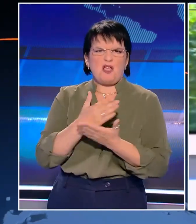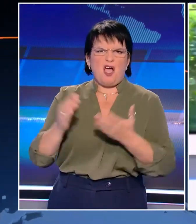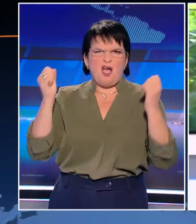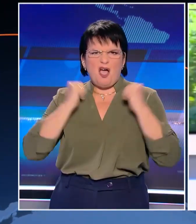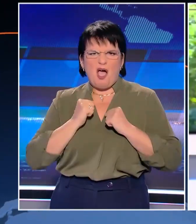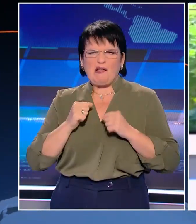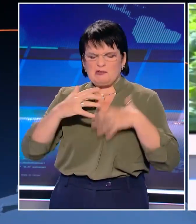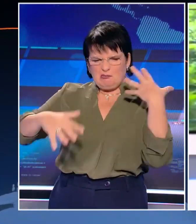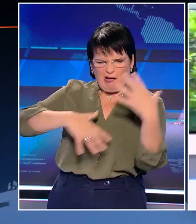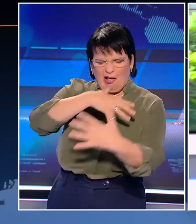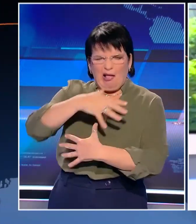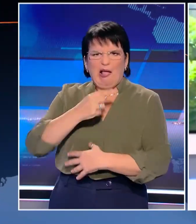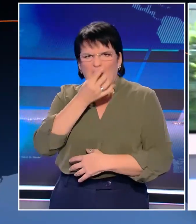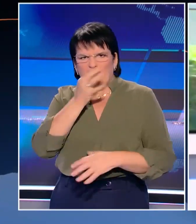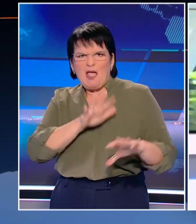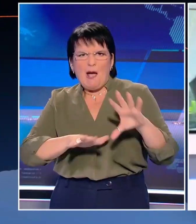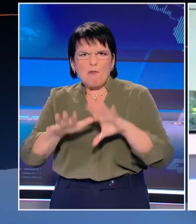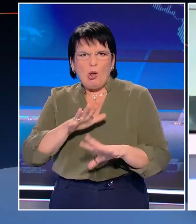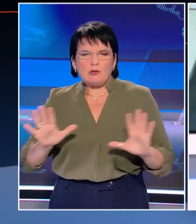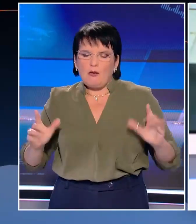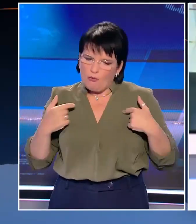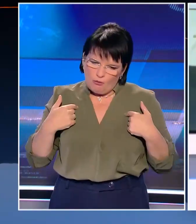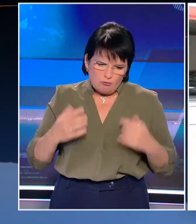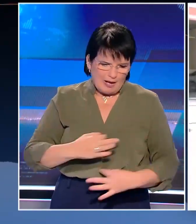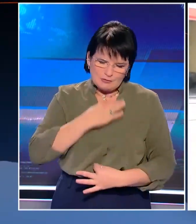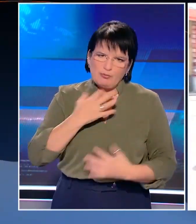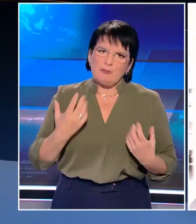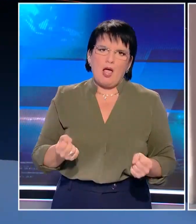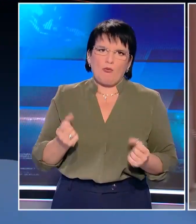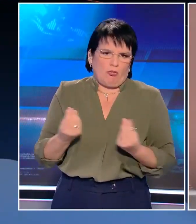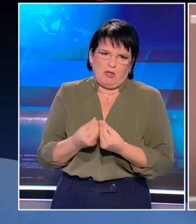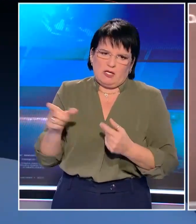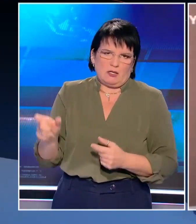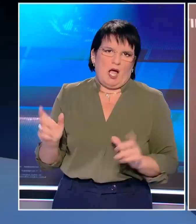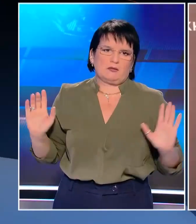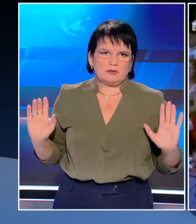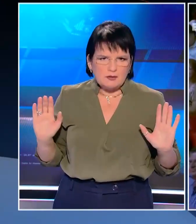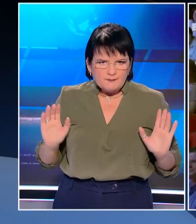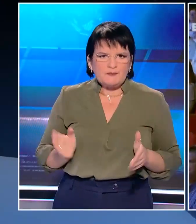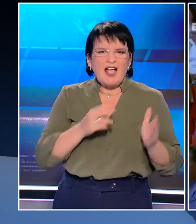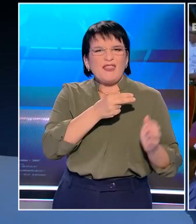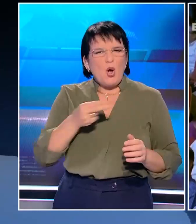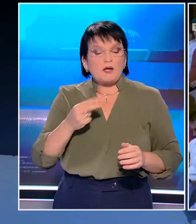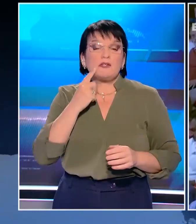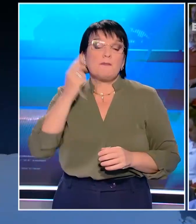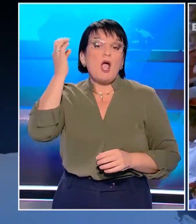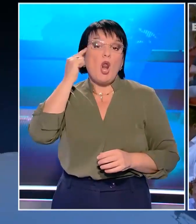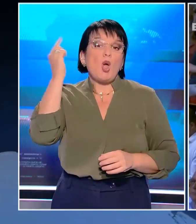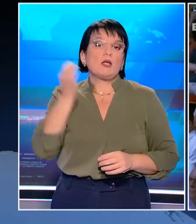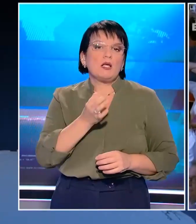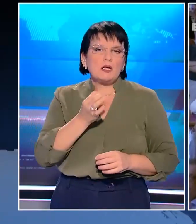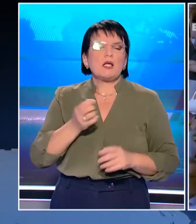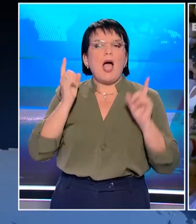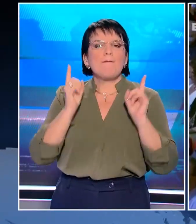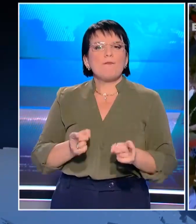Ολιγαρχία και τη Διαπλοκή κτλ. Σε καμία περίπτωση. Έχουμε και αξιοπρέπεια. Ο Θανάσης Θεοχαρόπουλος ζήτησε να επικρατήσει λογική στα στελέχη που